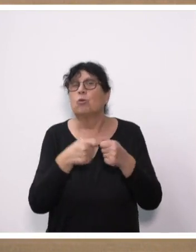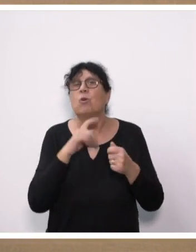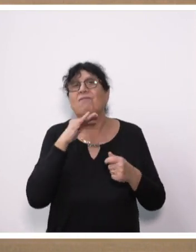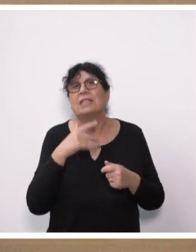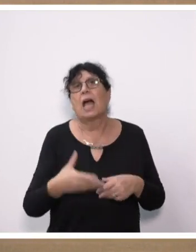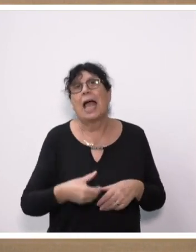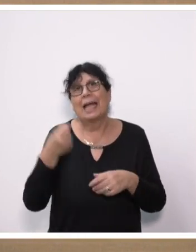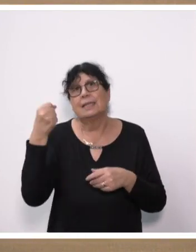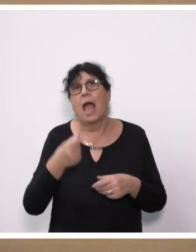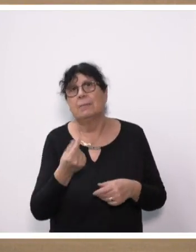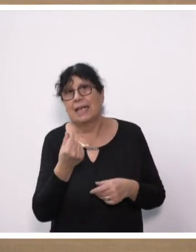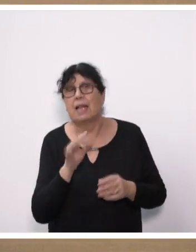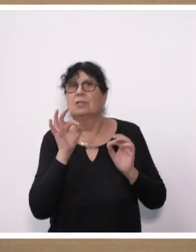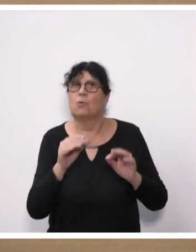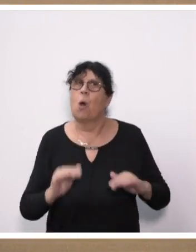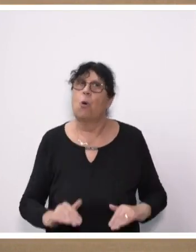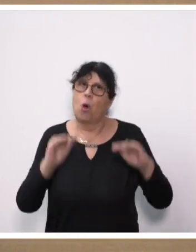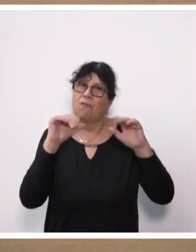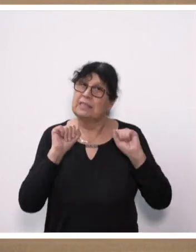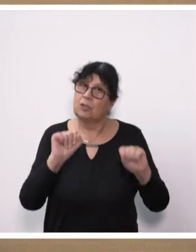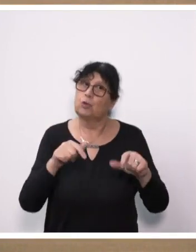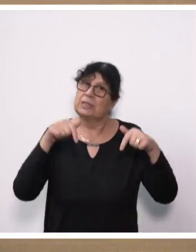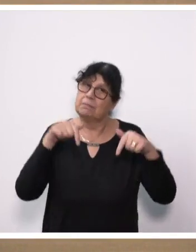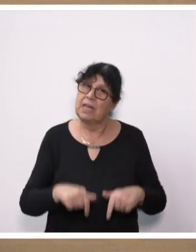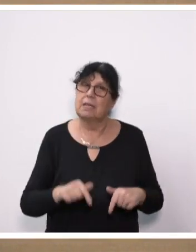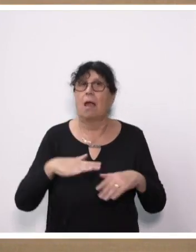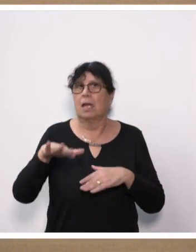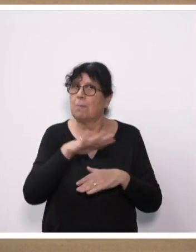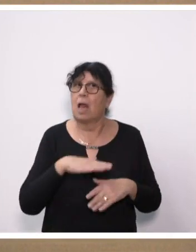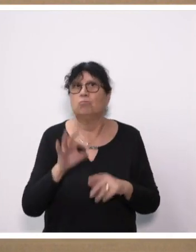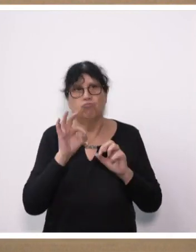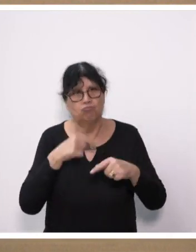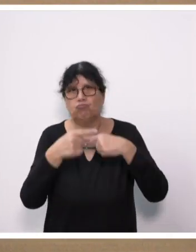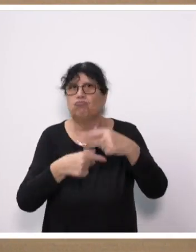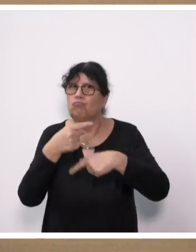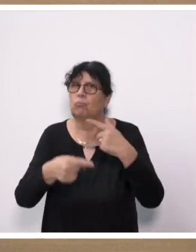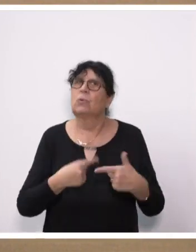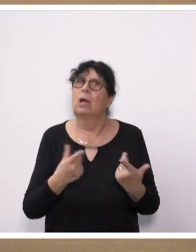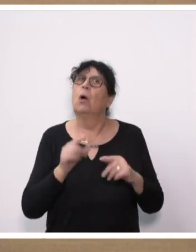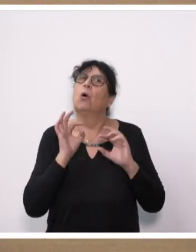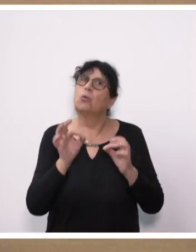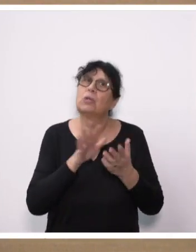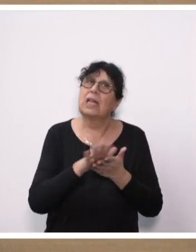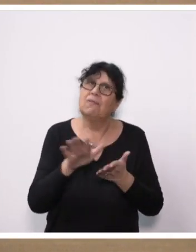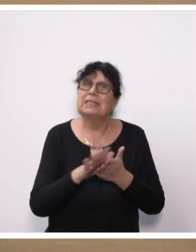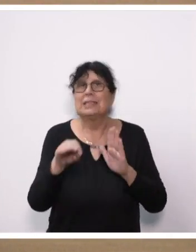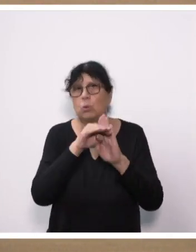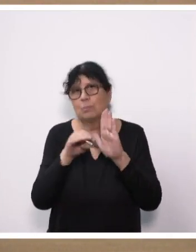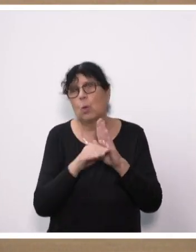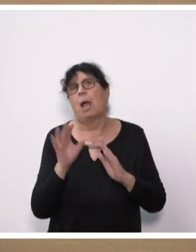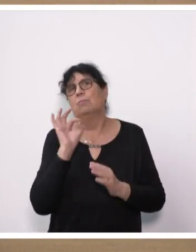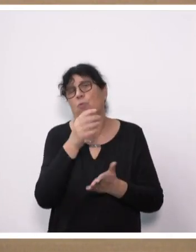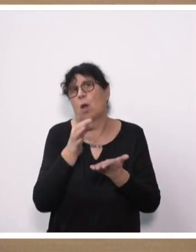für den Hochwasserschutz ist es uns gelungen, hier im Land gut voranzukommen und ein umfangreiches Investitionsprogramm für die Kommunen